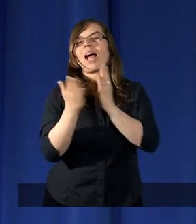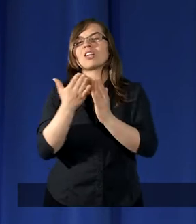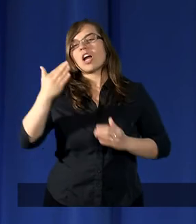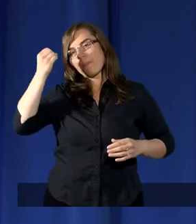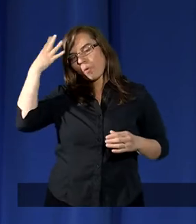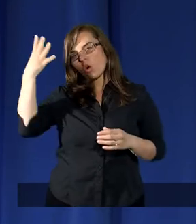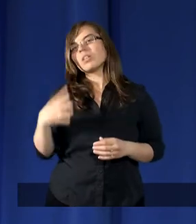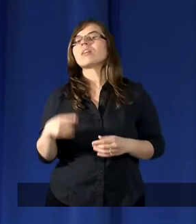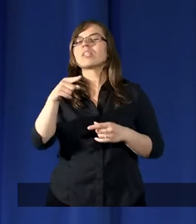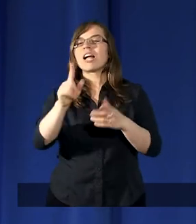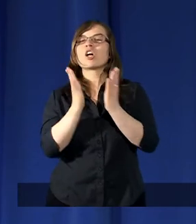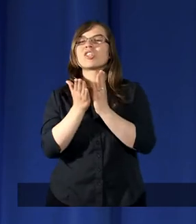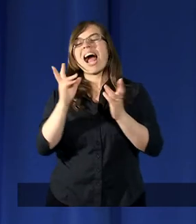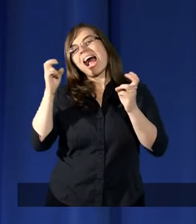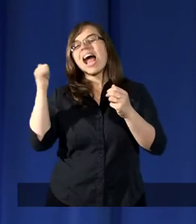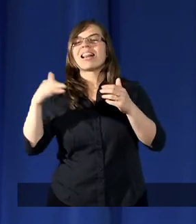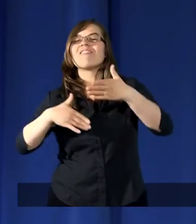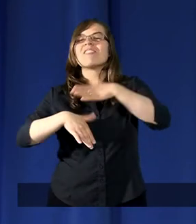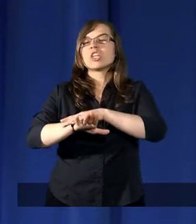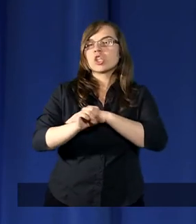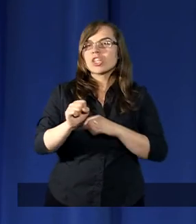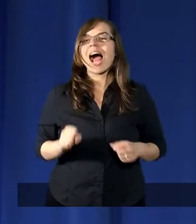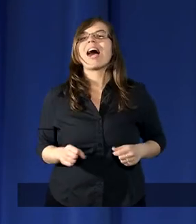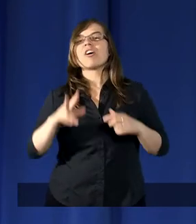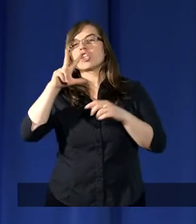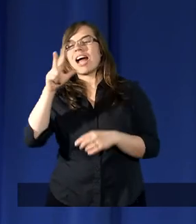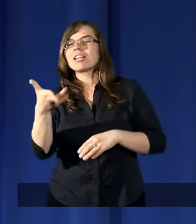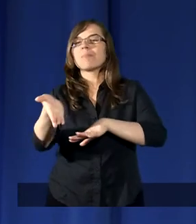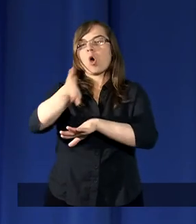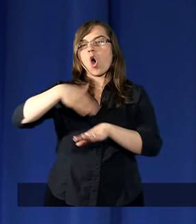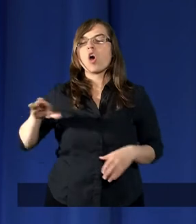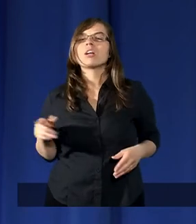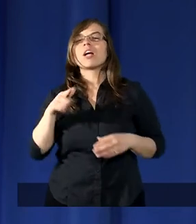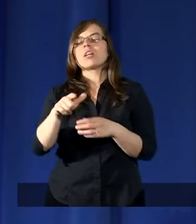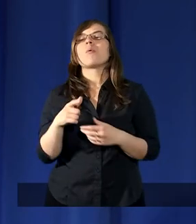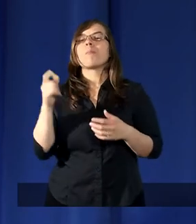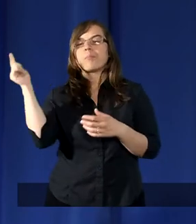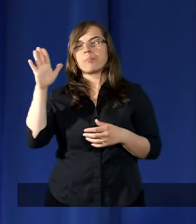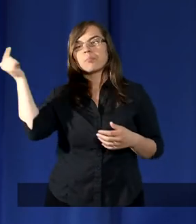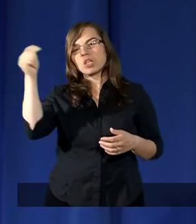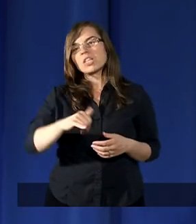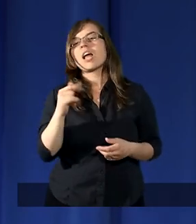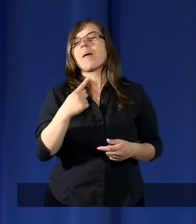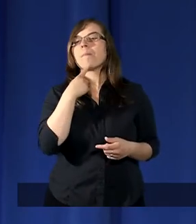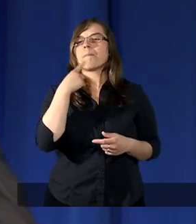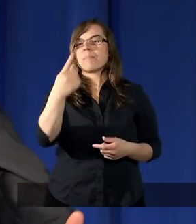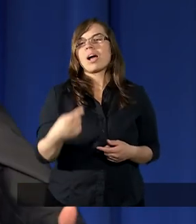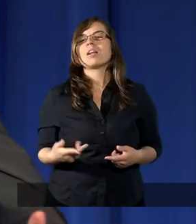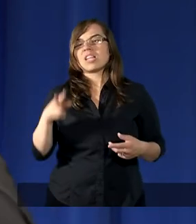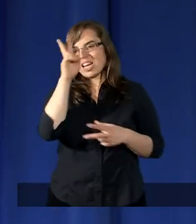Mojżesza, księdze wyjścia, trzecim rozdziale, że Bóg przyszedł i powiedział